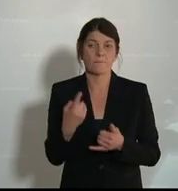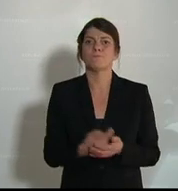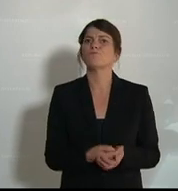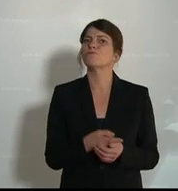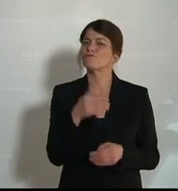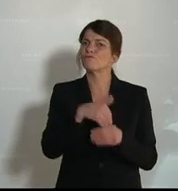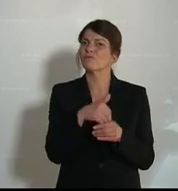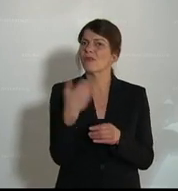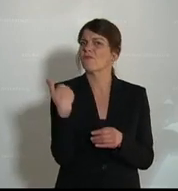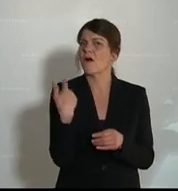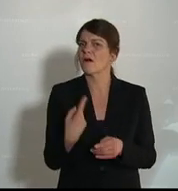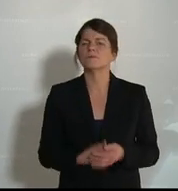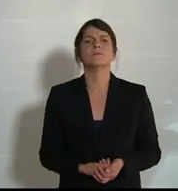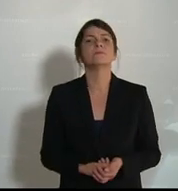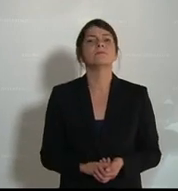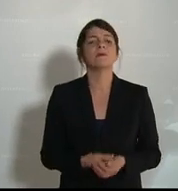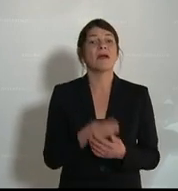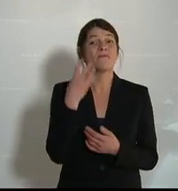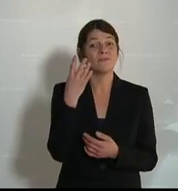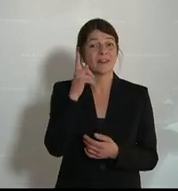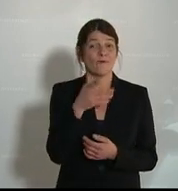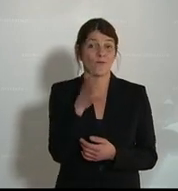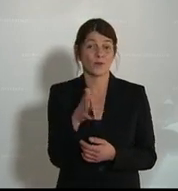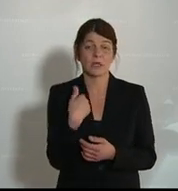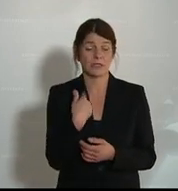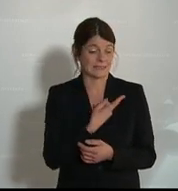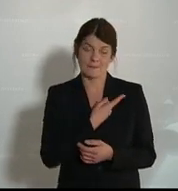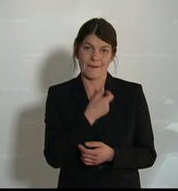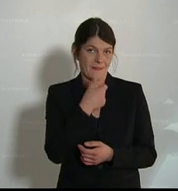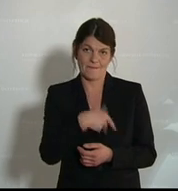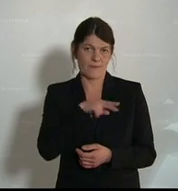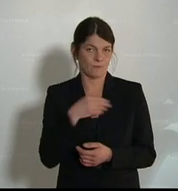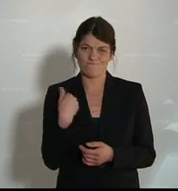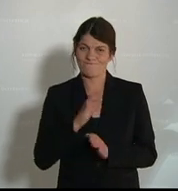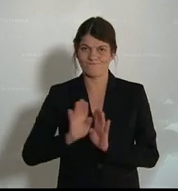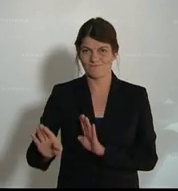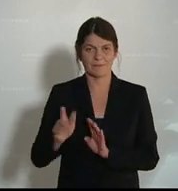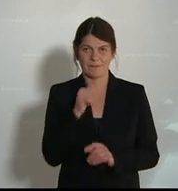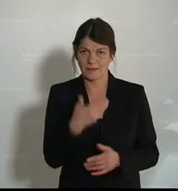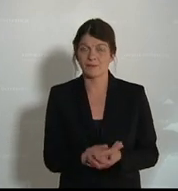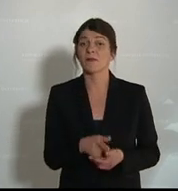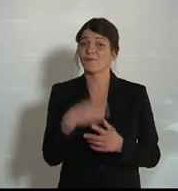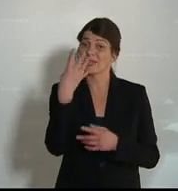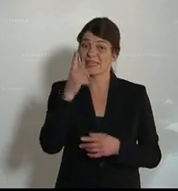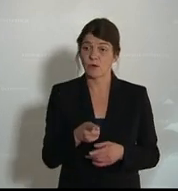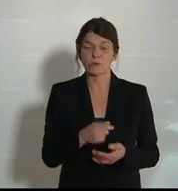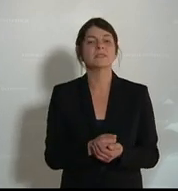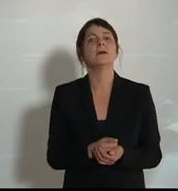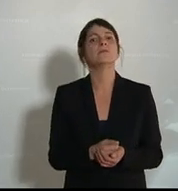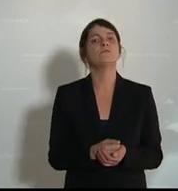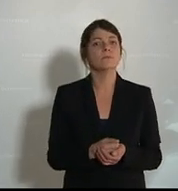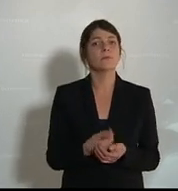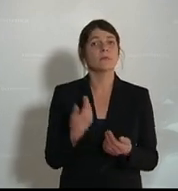Davon waren wir bei 4.500 nicht zuständig. Bei 4.000 haben wir